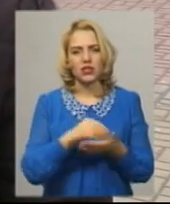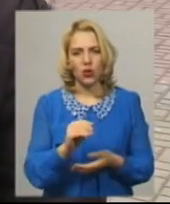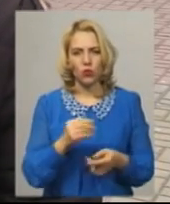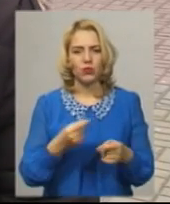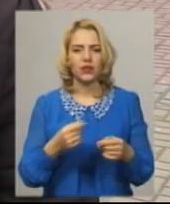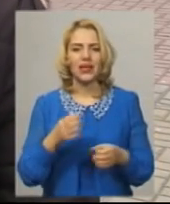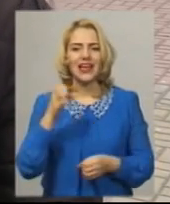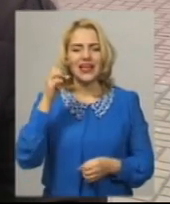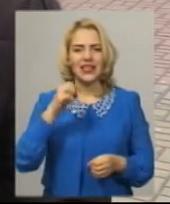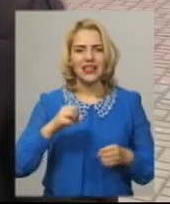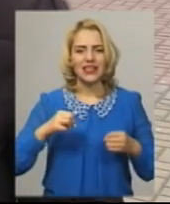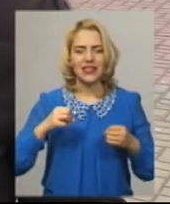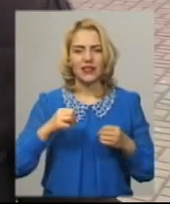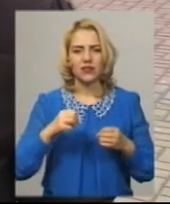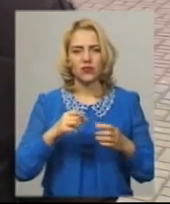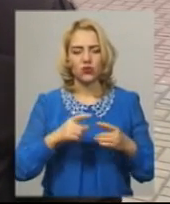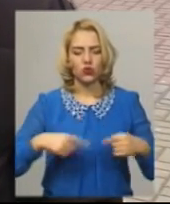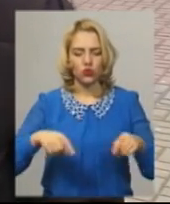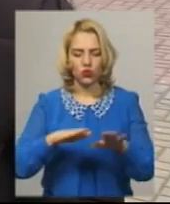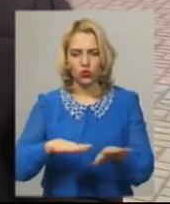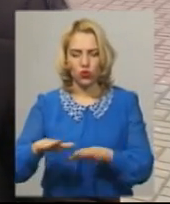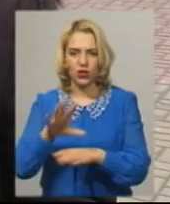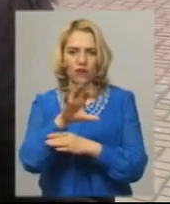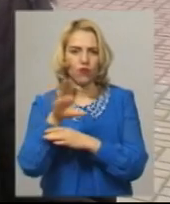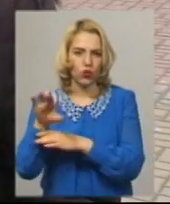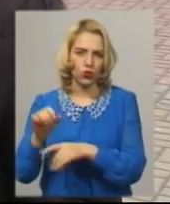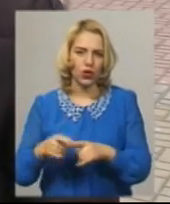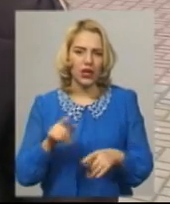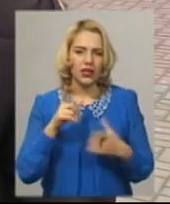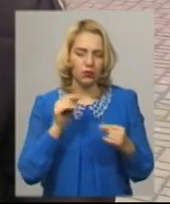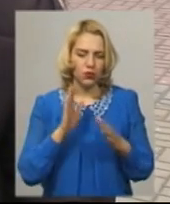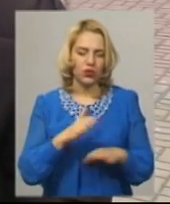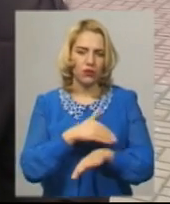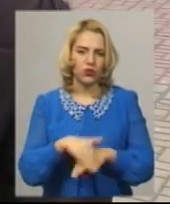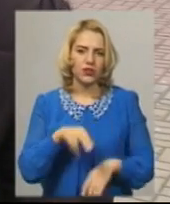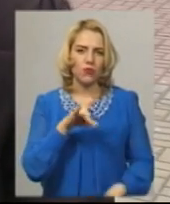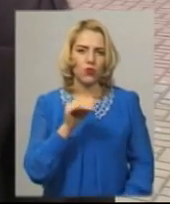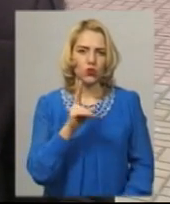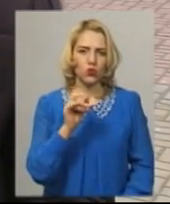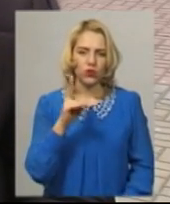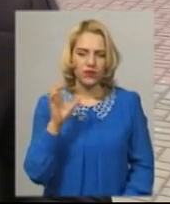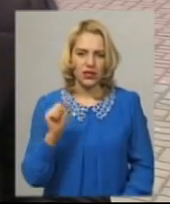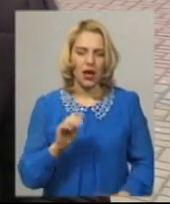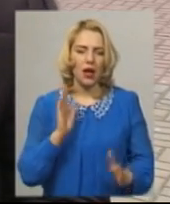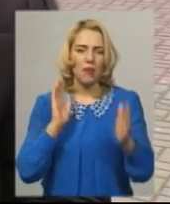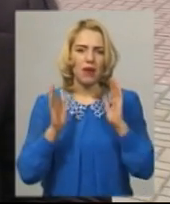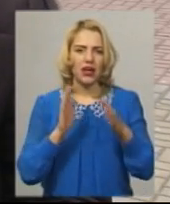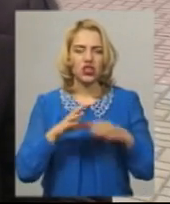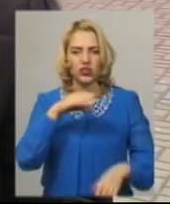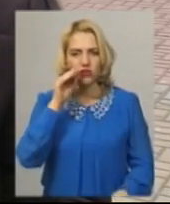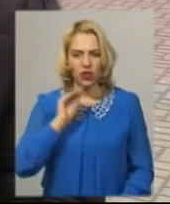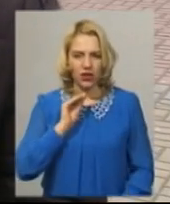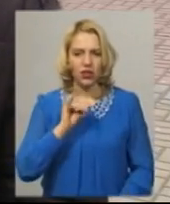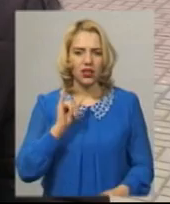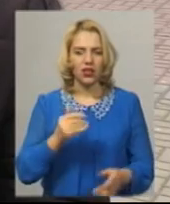світлодіодні фотозони, які будуть розташовані на вулиці Проскурівській, в парку Шевченка. Відновлені ці